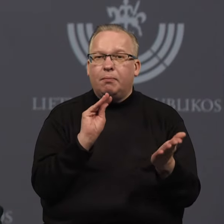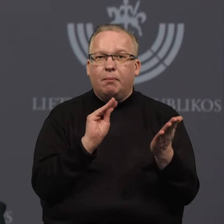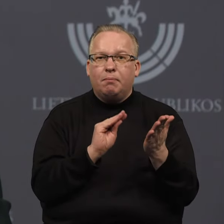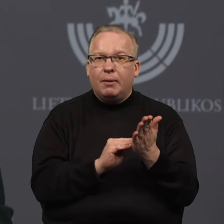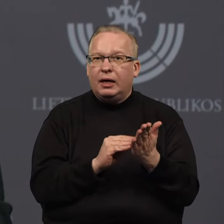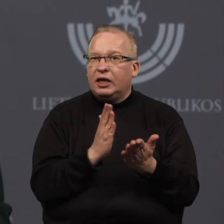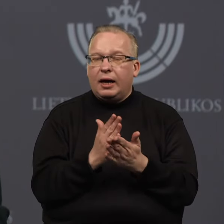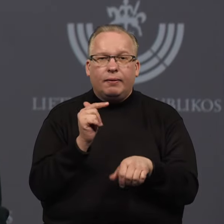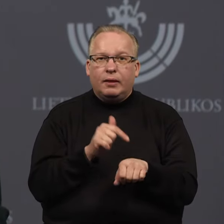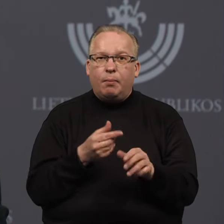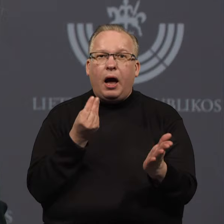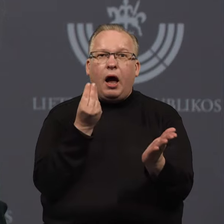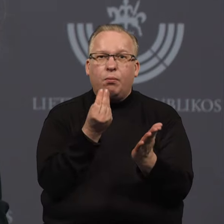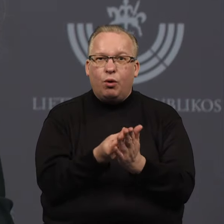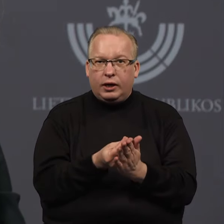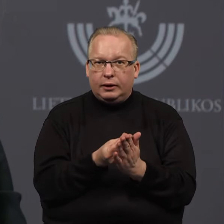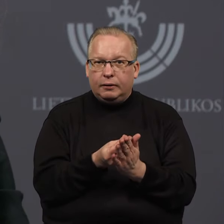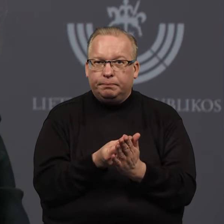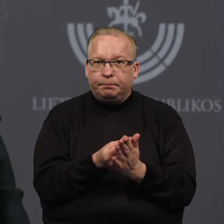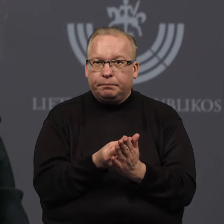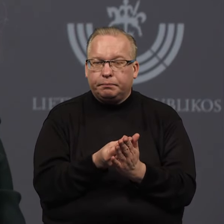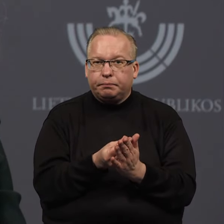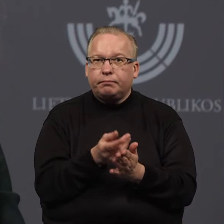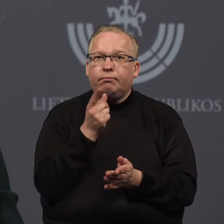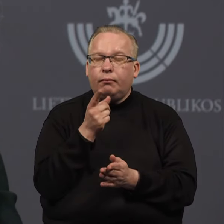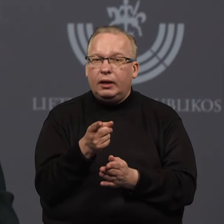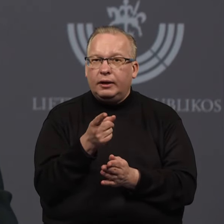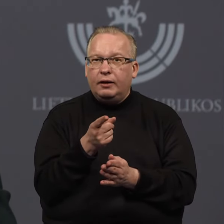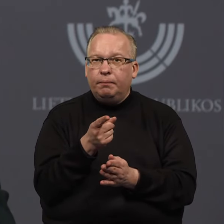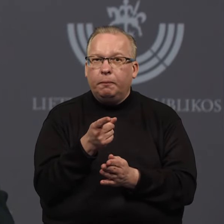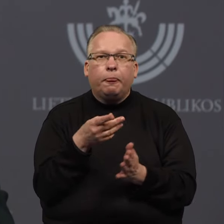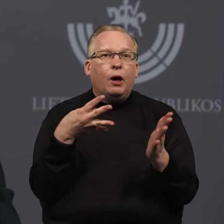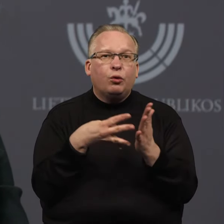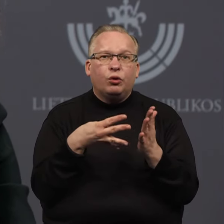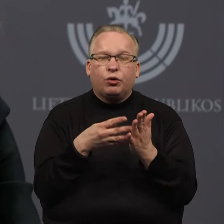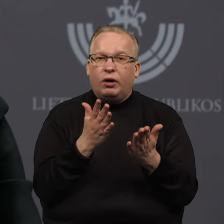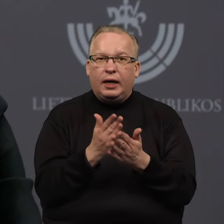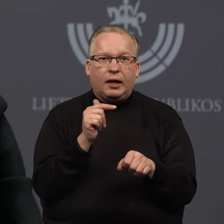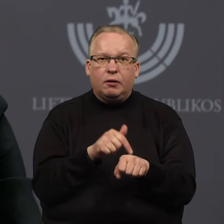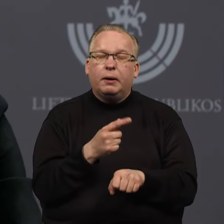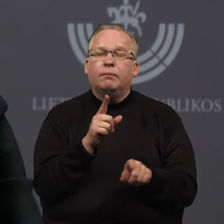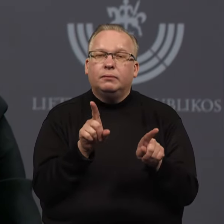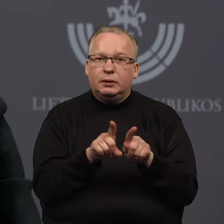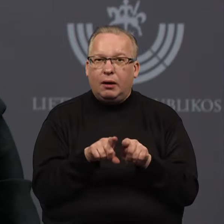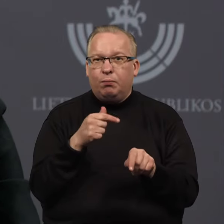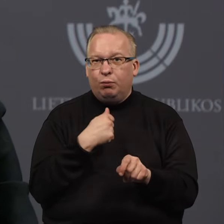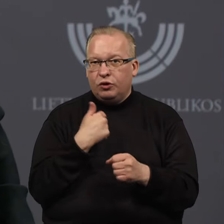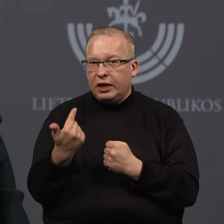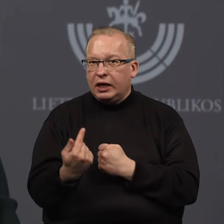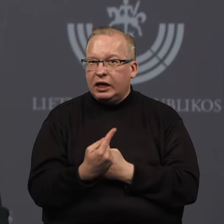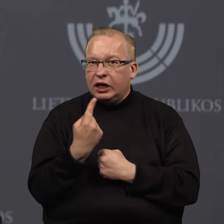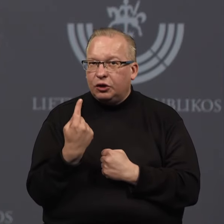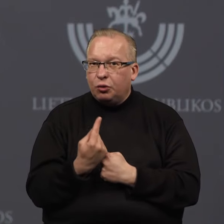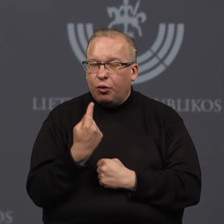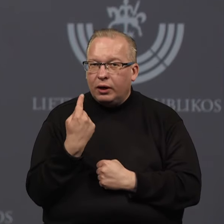neliečiami, apmokėti turiomenį ir panašiai tas reguliavimas yra neliečiamas. Tai viena vertus mūsų kritikuoja, kad